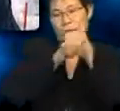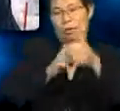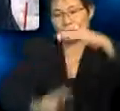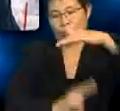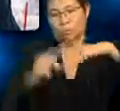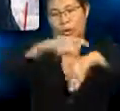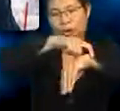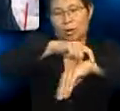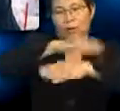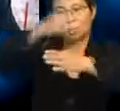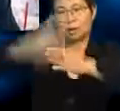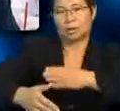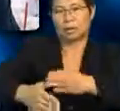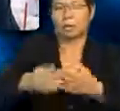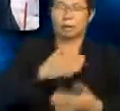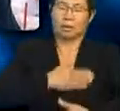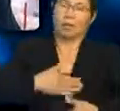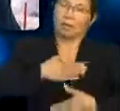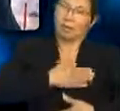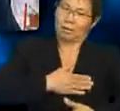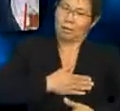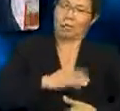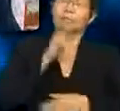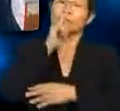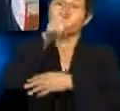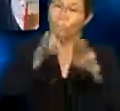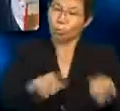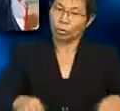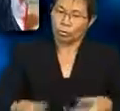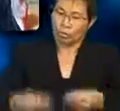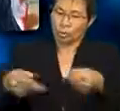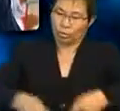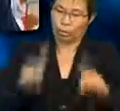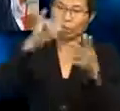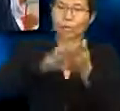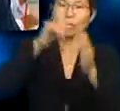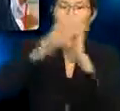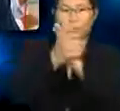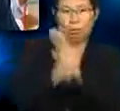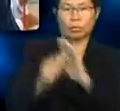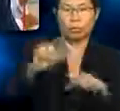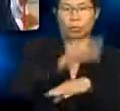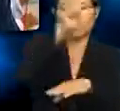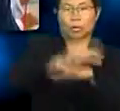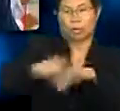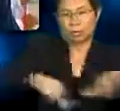Berdasarkan unsur-unsur alam Yang telah dihayati Ternyata murid yang diberikan peluang itu Mampu menggunakan